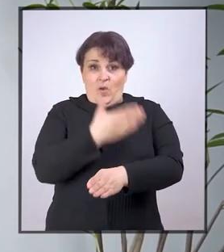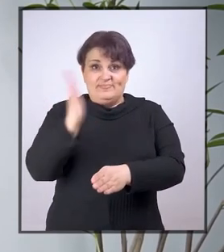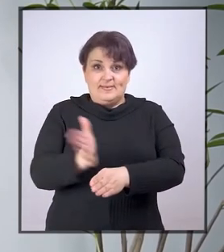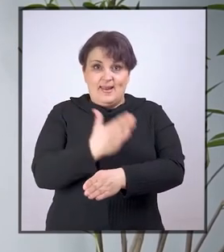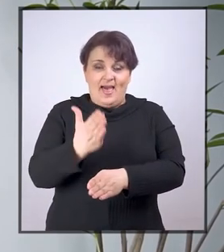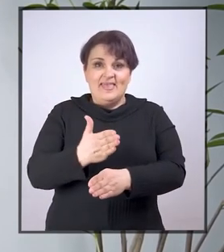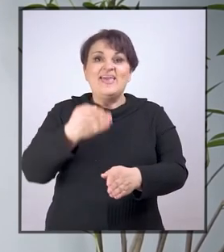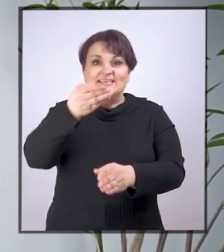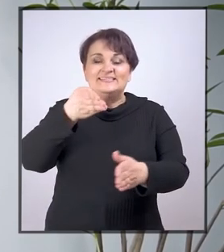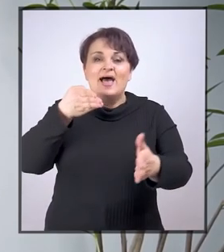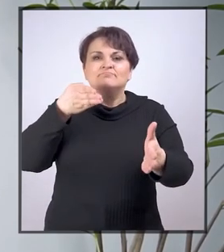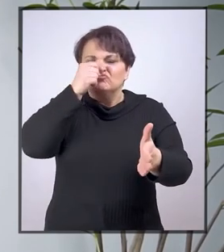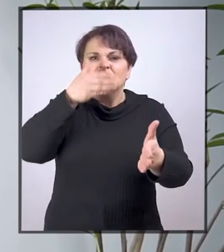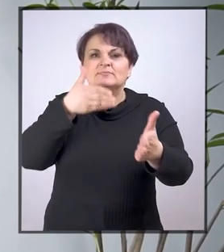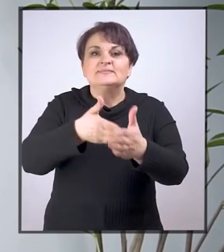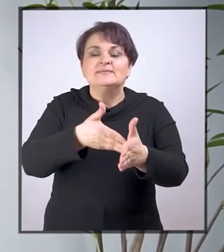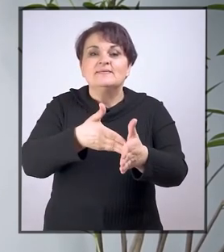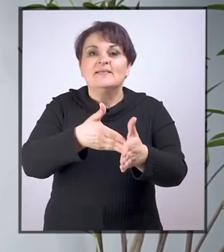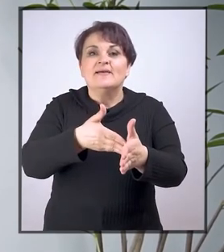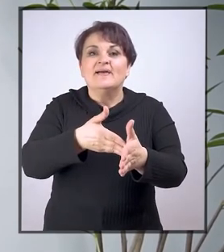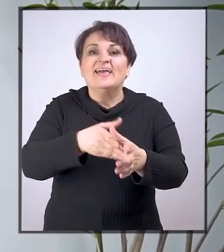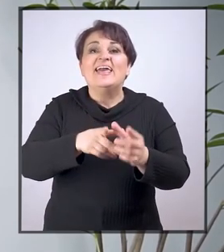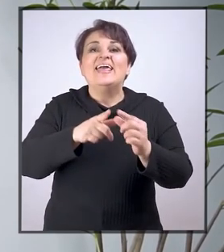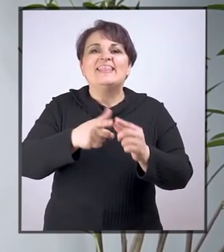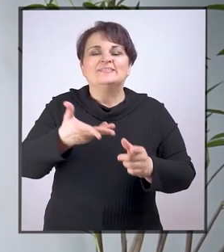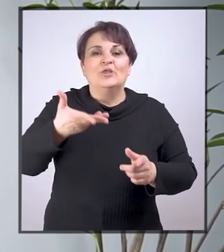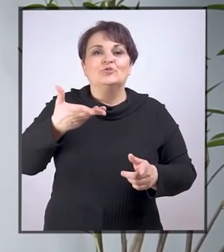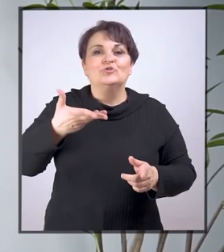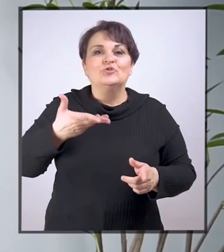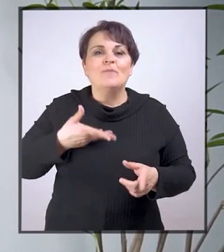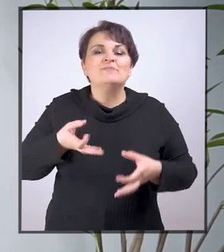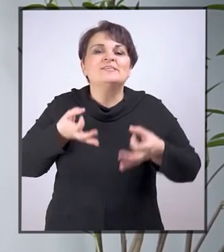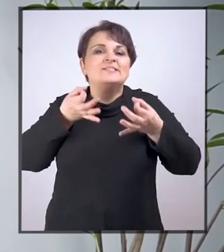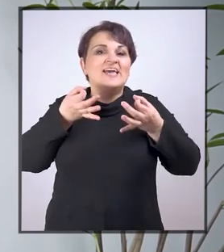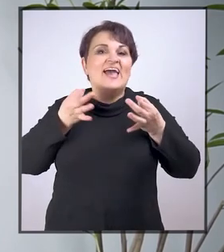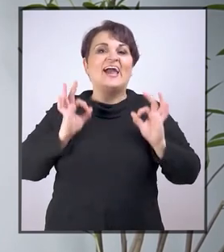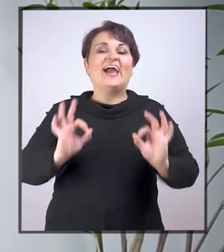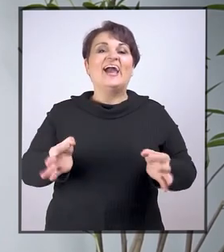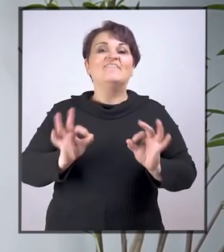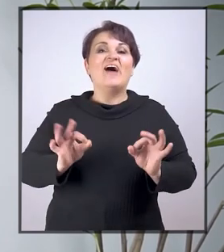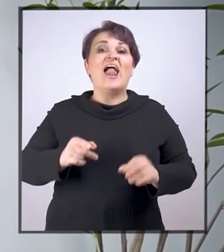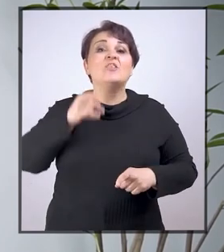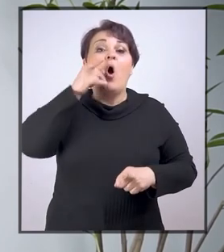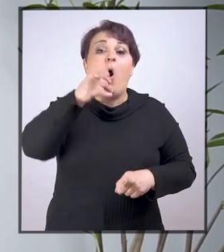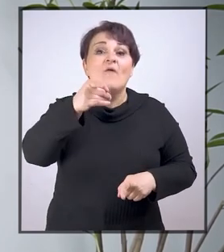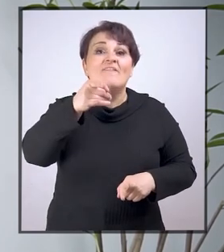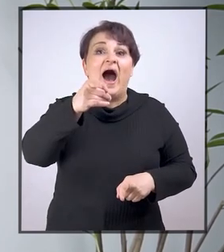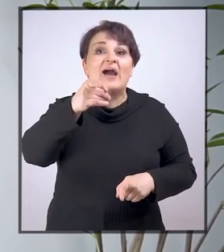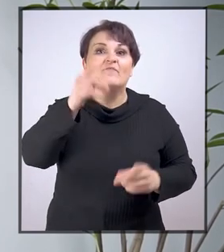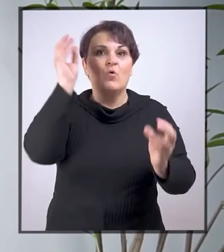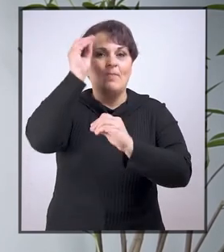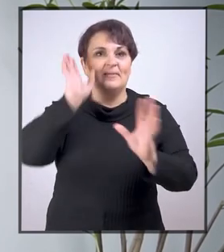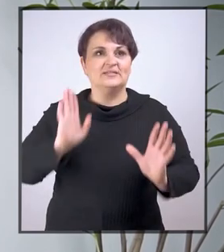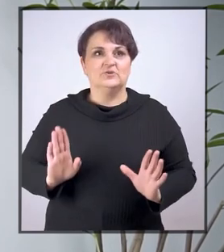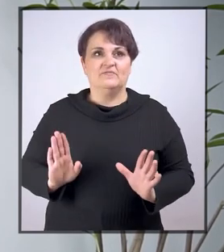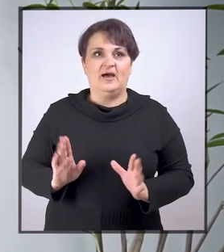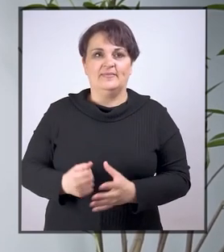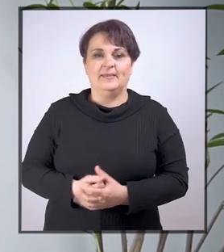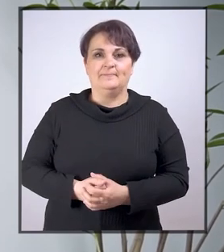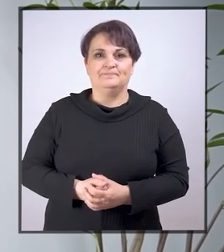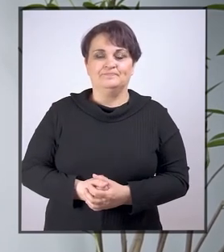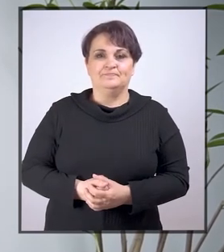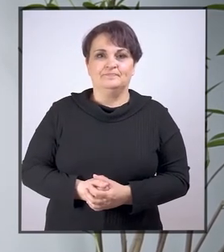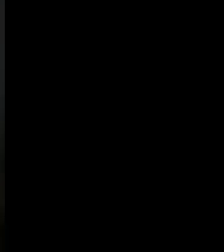i otklanjala ih sa ciljem da se postigne kvalitet tog